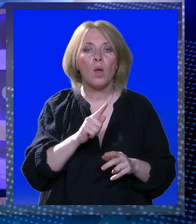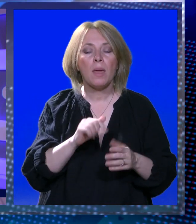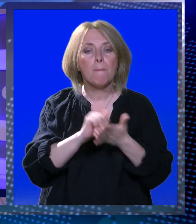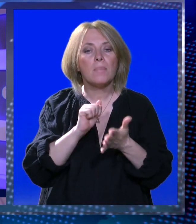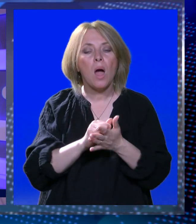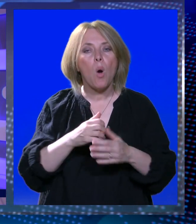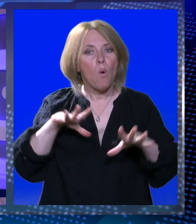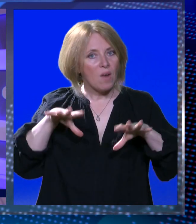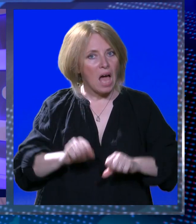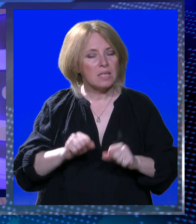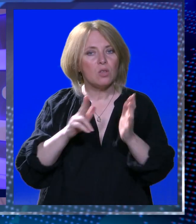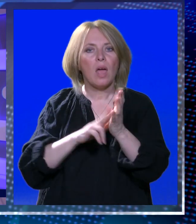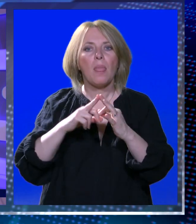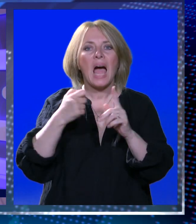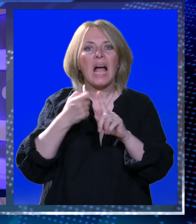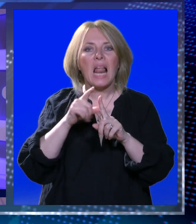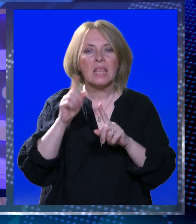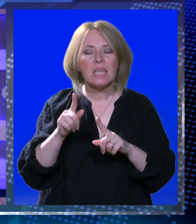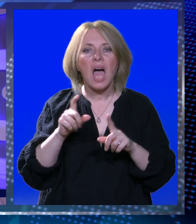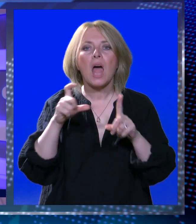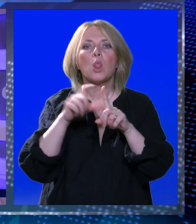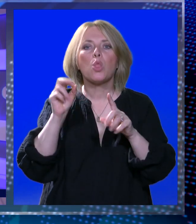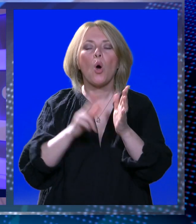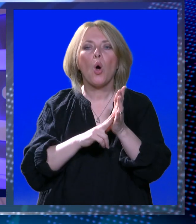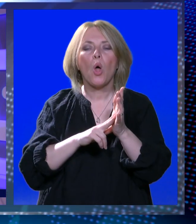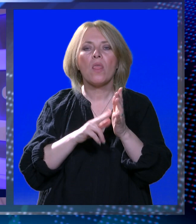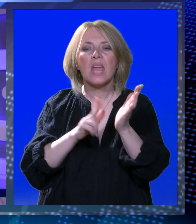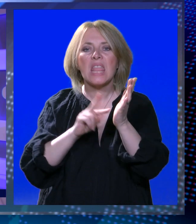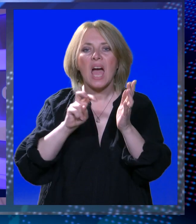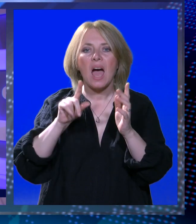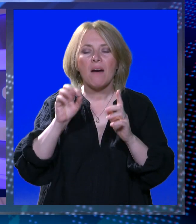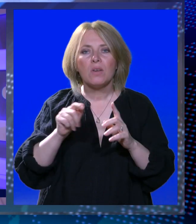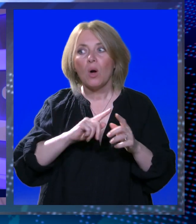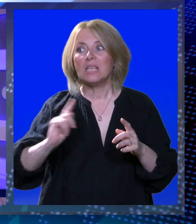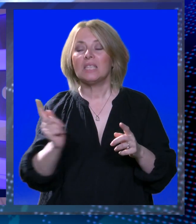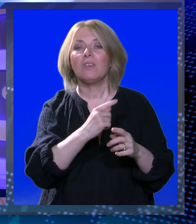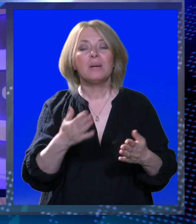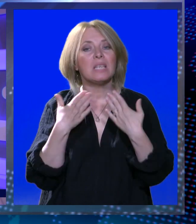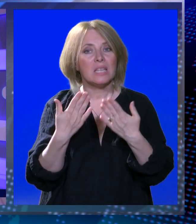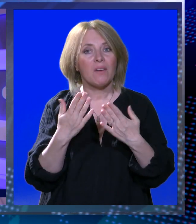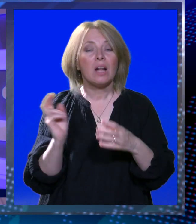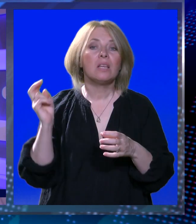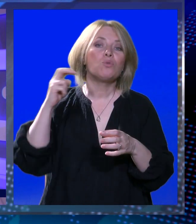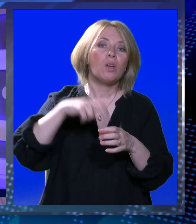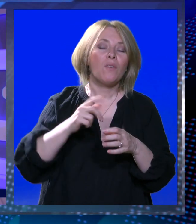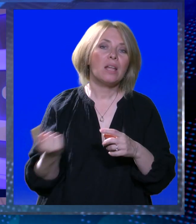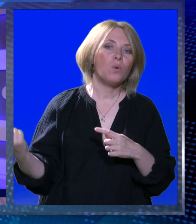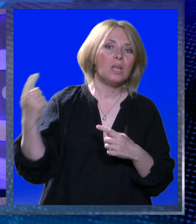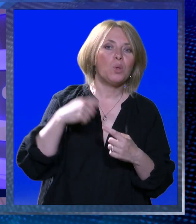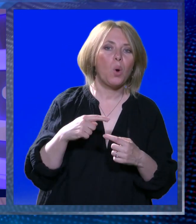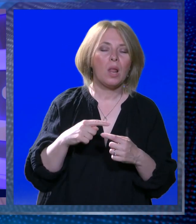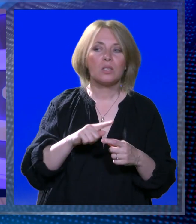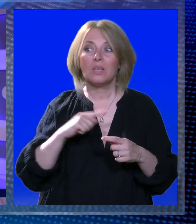vlastitoj nakledi, a autor knjige Donjoza Njavra, koji sada živi u svećeničkom domu u Dubrovniku. Svima se zahvalio na sudjelovanju i dolasku.